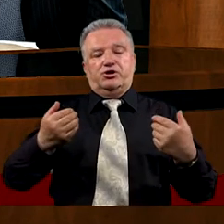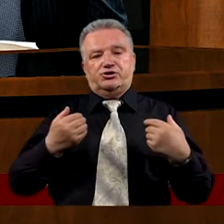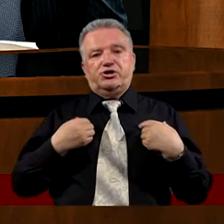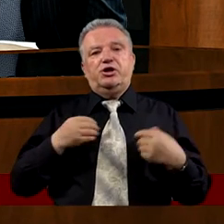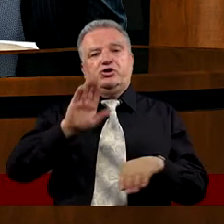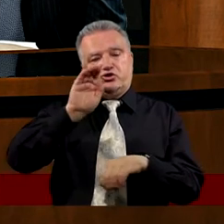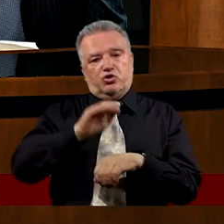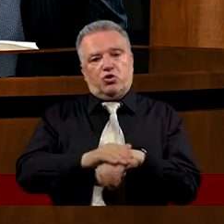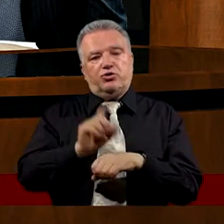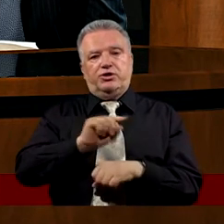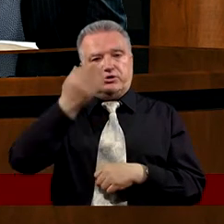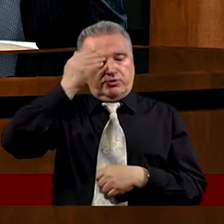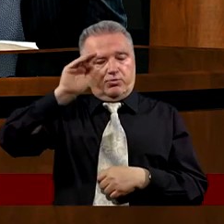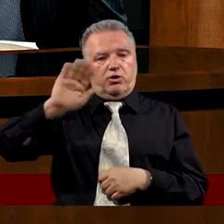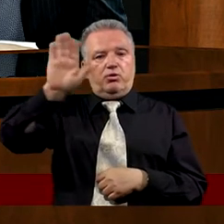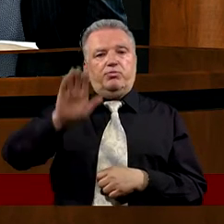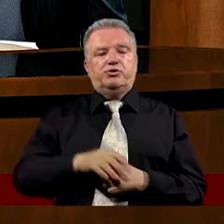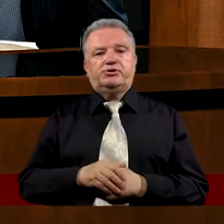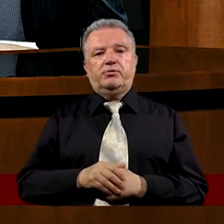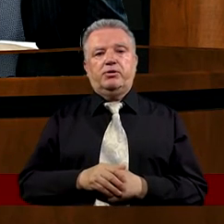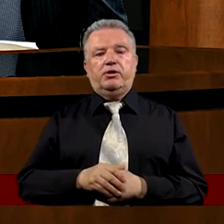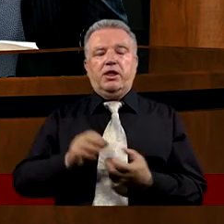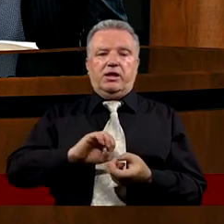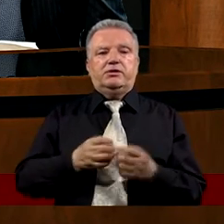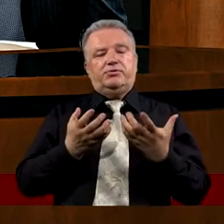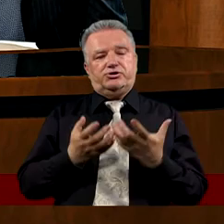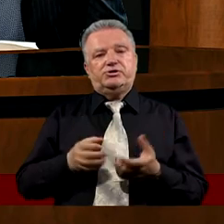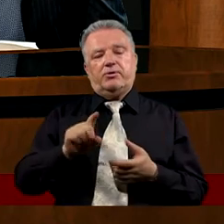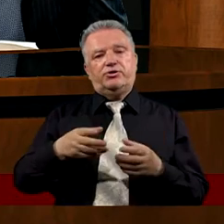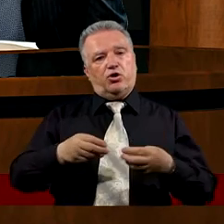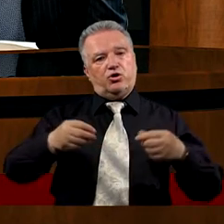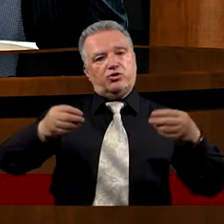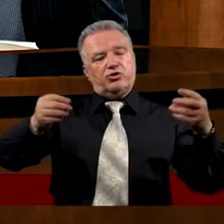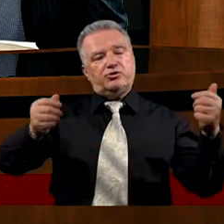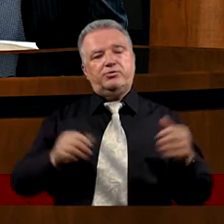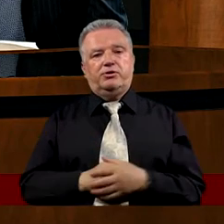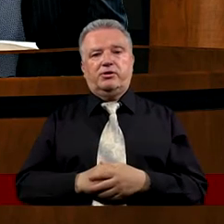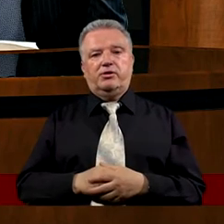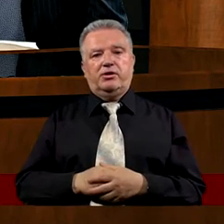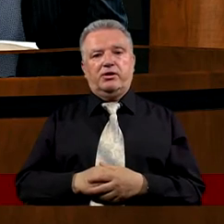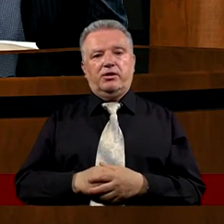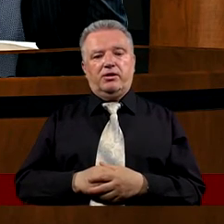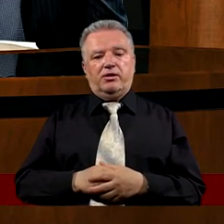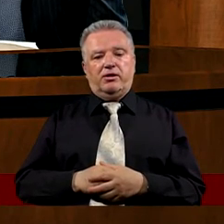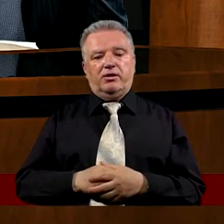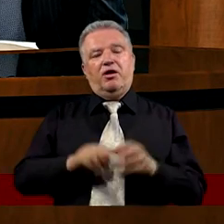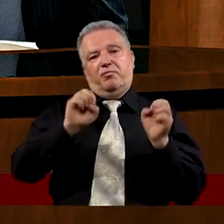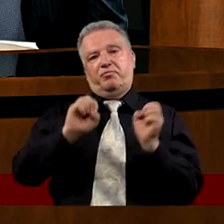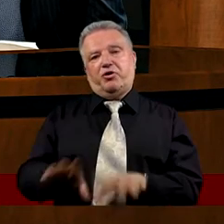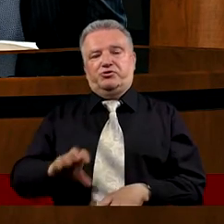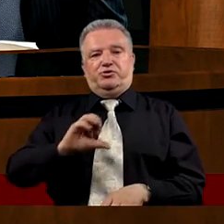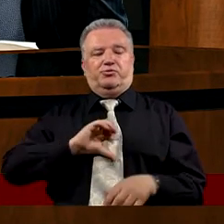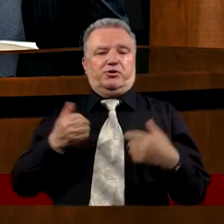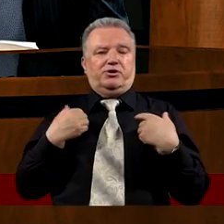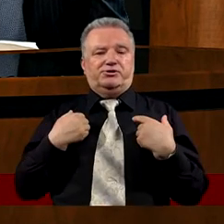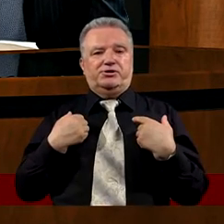standardów bożych Tak jednym zdaniem Gdybyś to chciała rozwinąć Bo to brzmi tak Może dla kogoś bardzo radykalnie Porzuć swoje